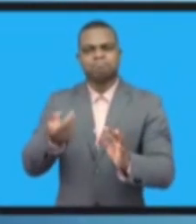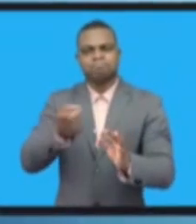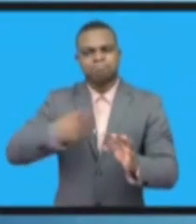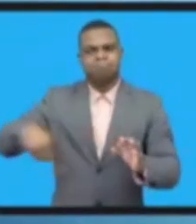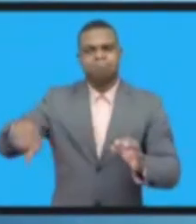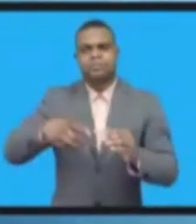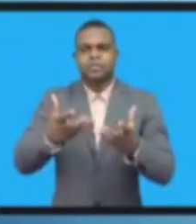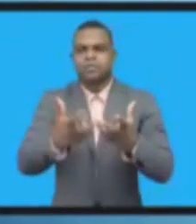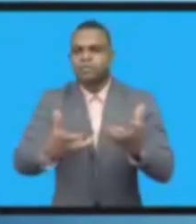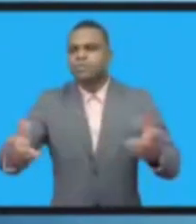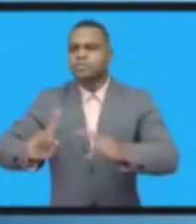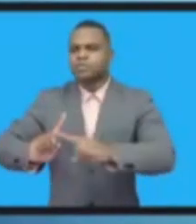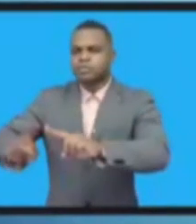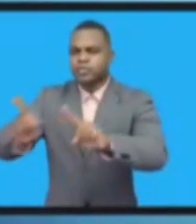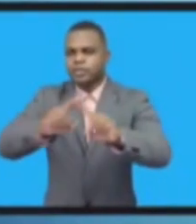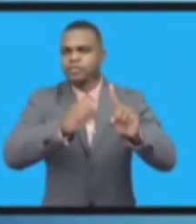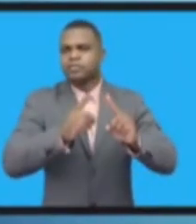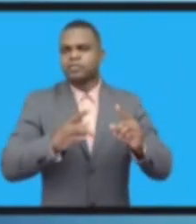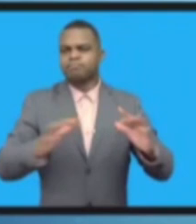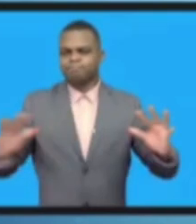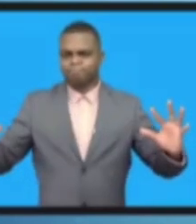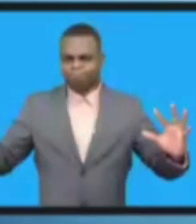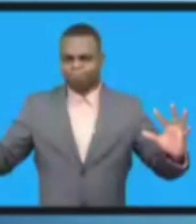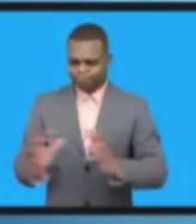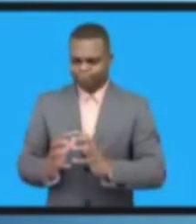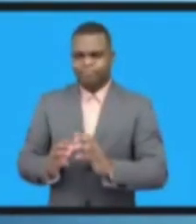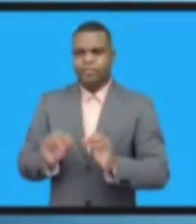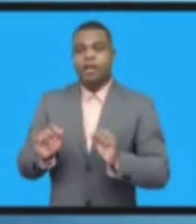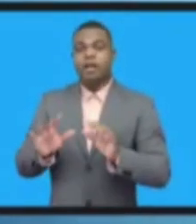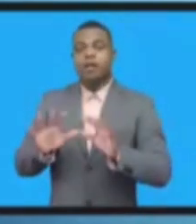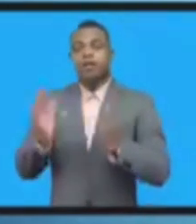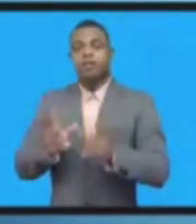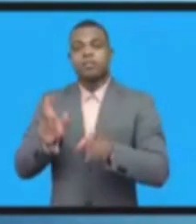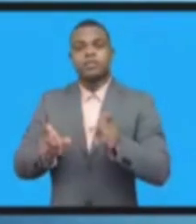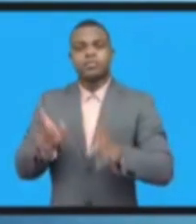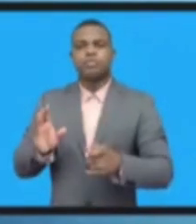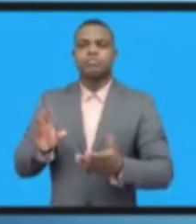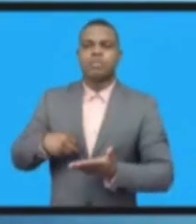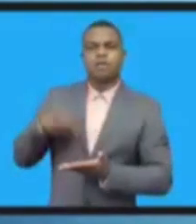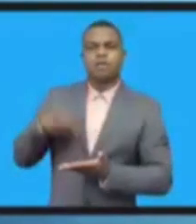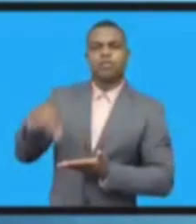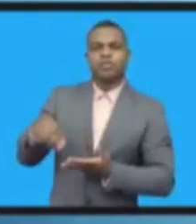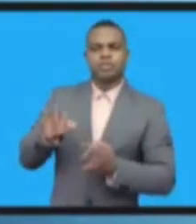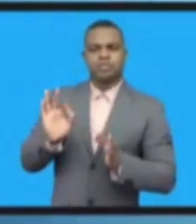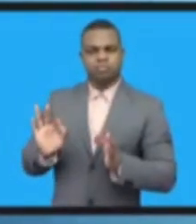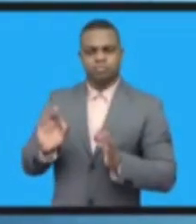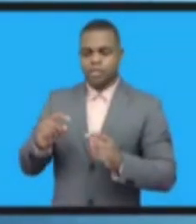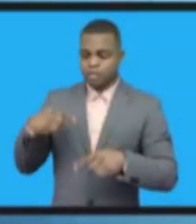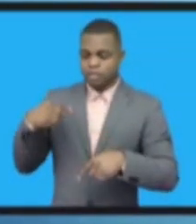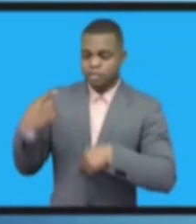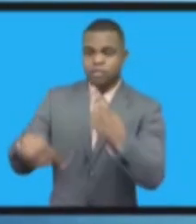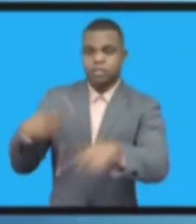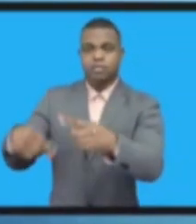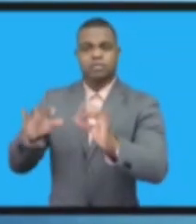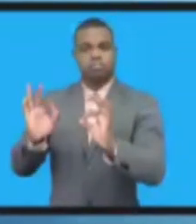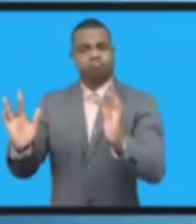позволяет пользоваться универсальным, значимым, эдкоустойчивой